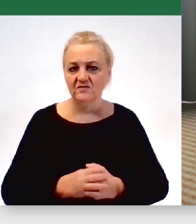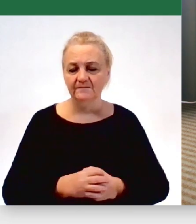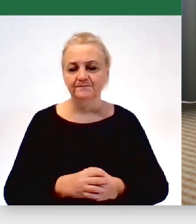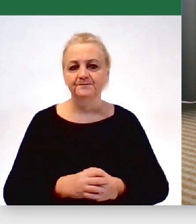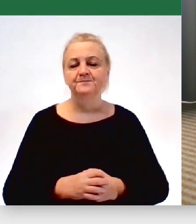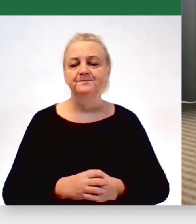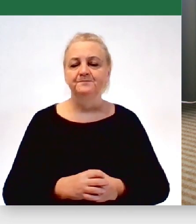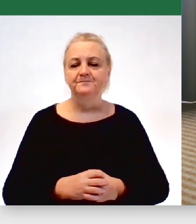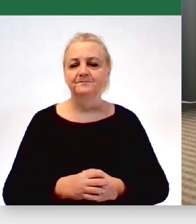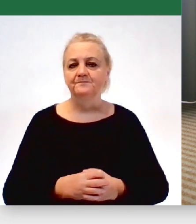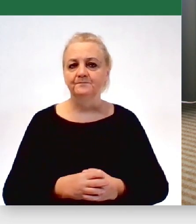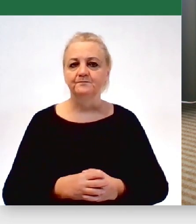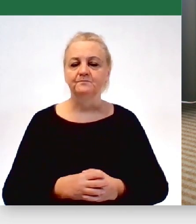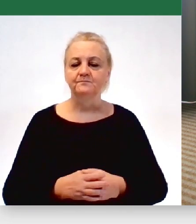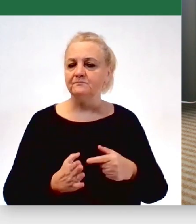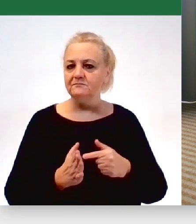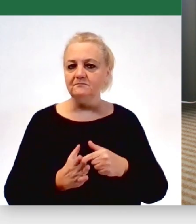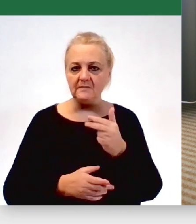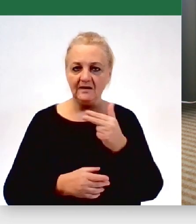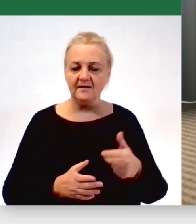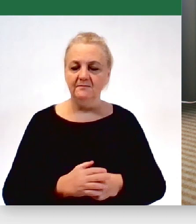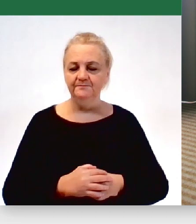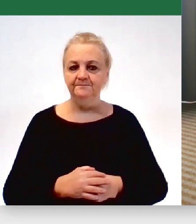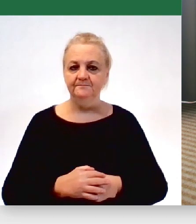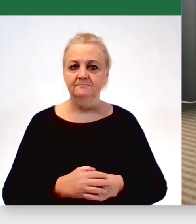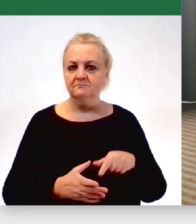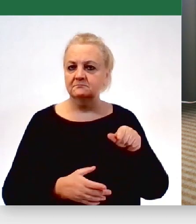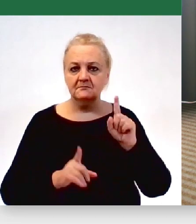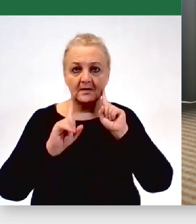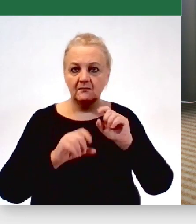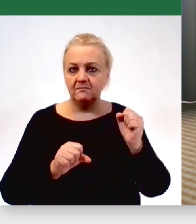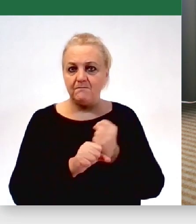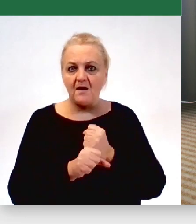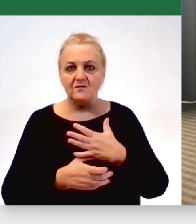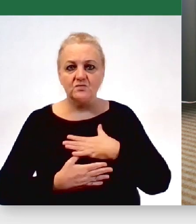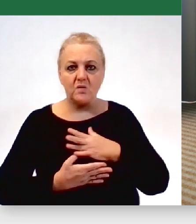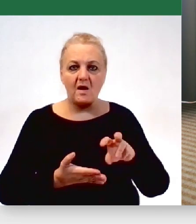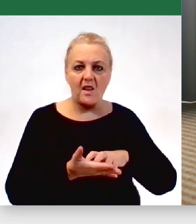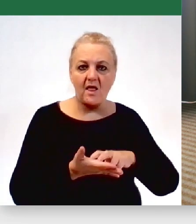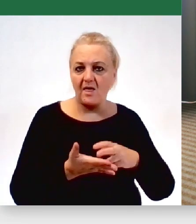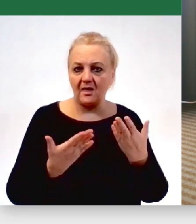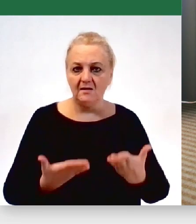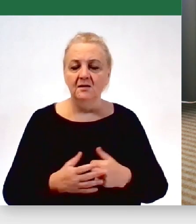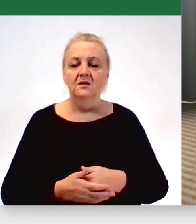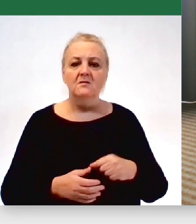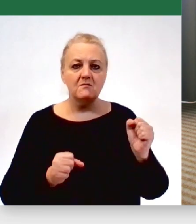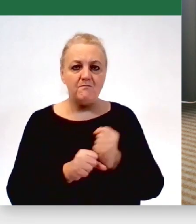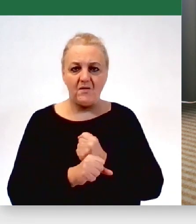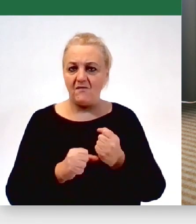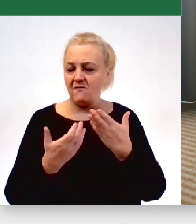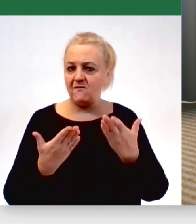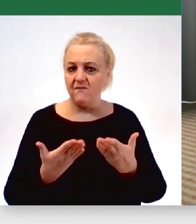tematem, najpoważniejszym lękiem i najpoważniejszą